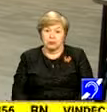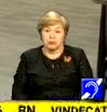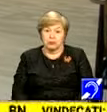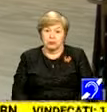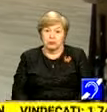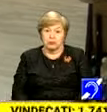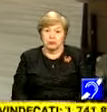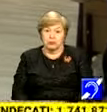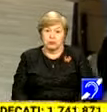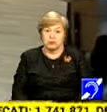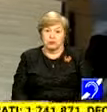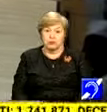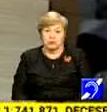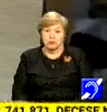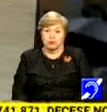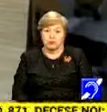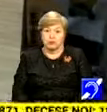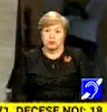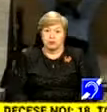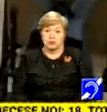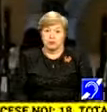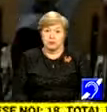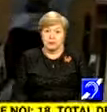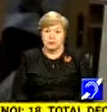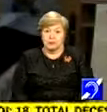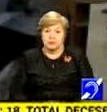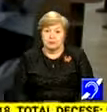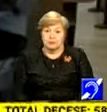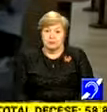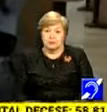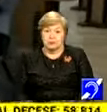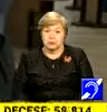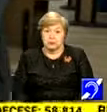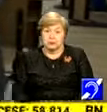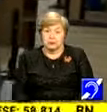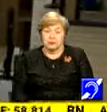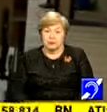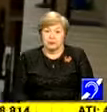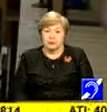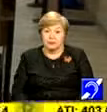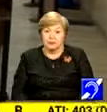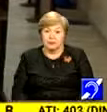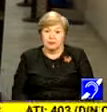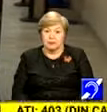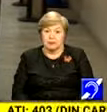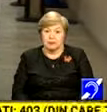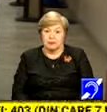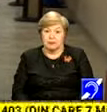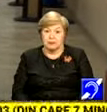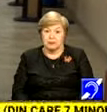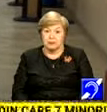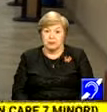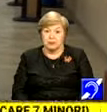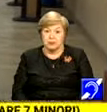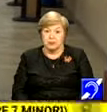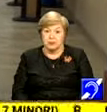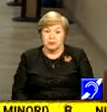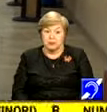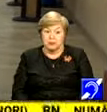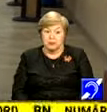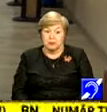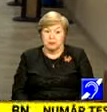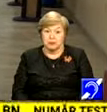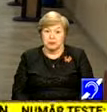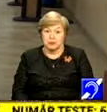Transferurile au fost afectate, alocările pe posturi ale profesorilor acolo unde au apărut posturi vacante sunt afectate. Avem încă de